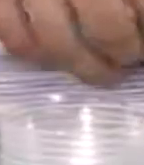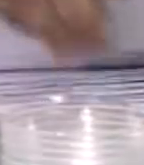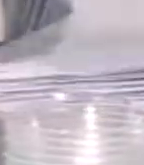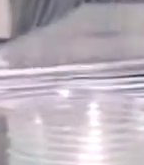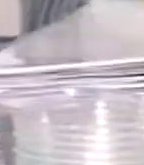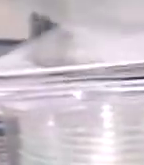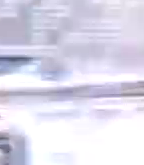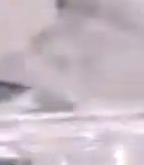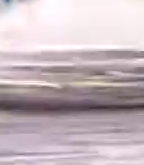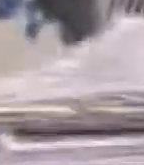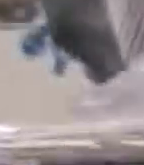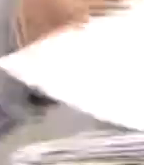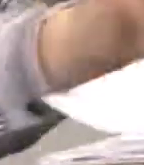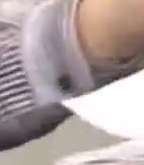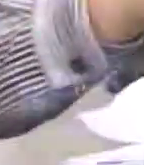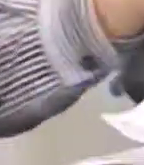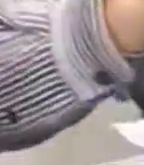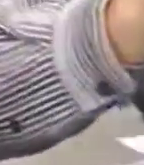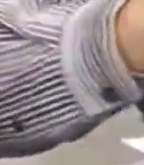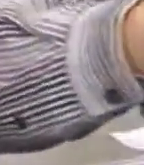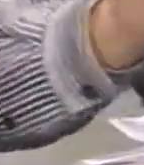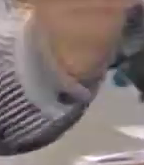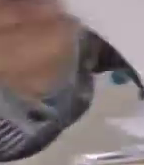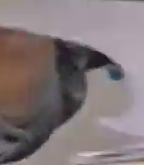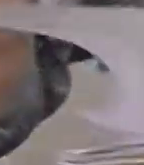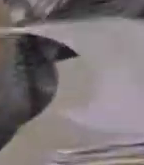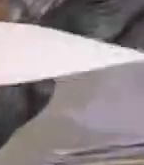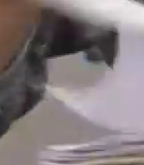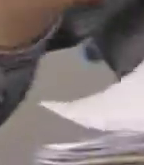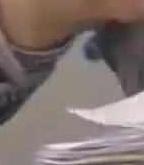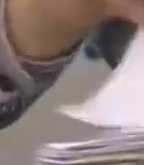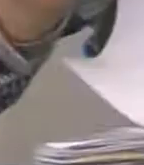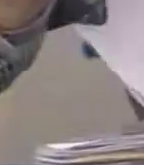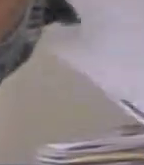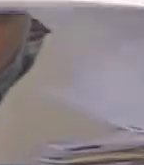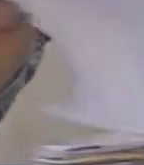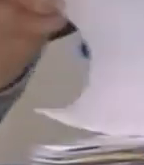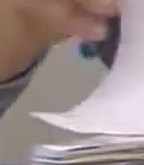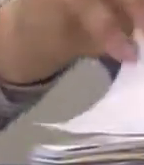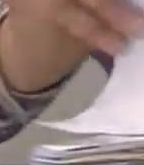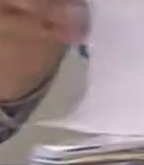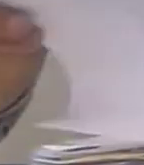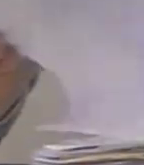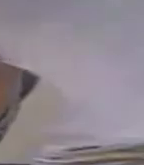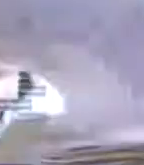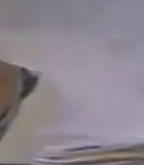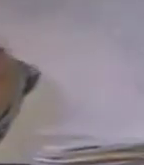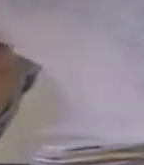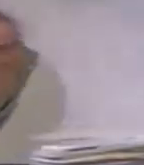писали. Тобто є заява, яку писала людина, є розписка, є копія документів,